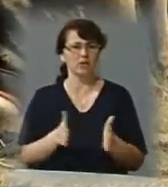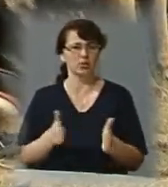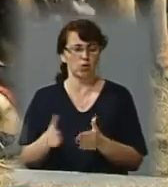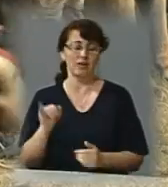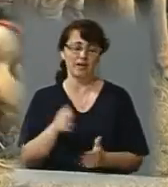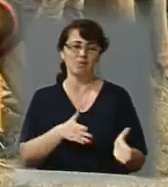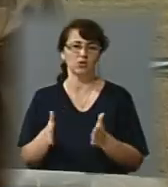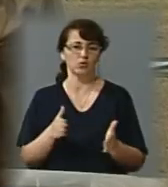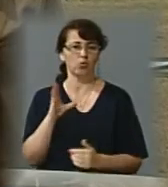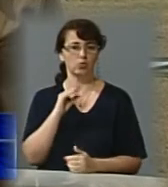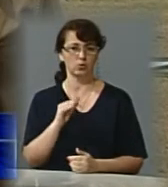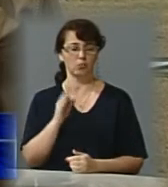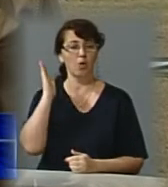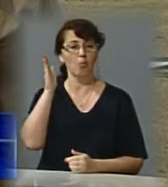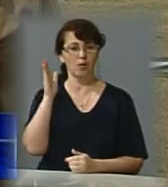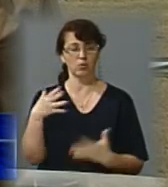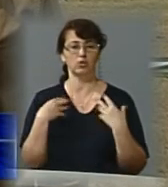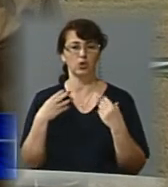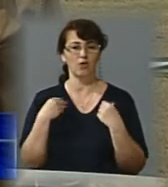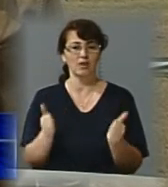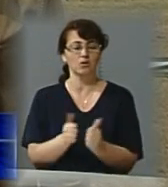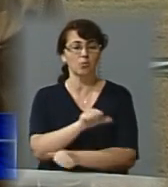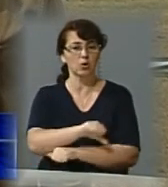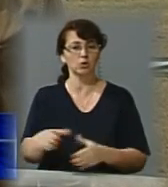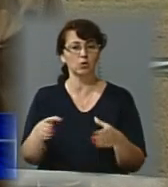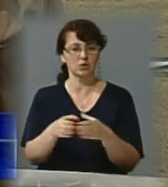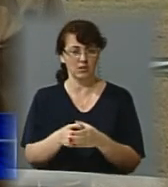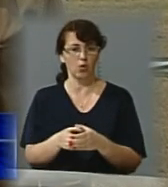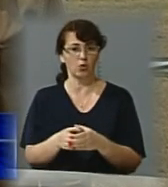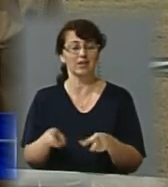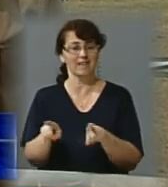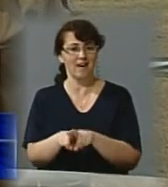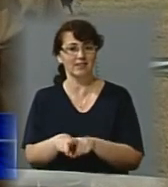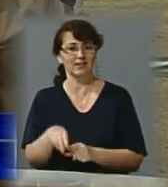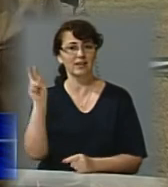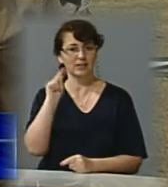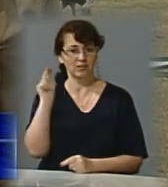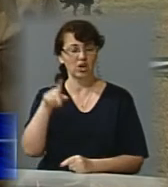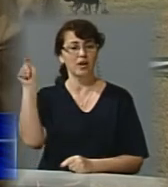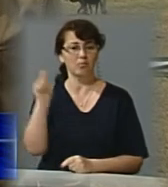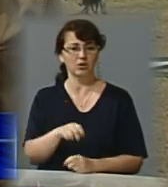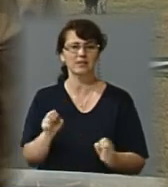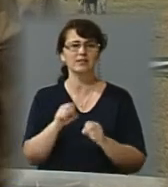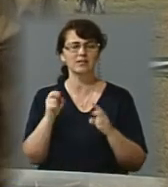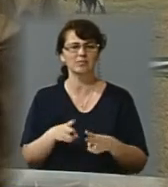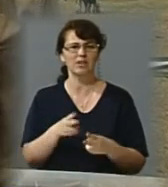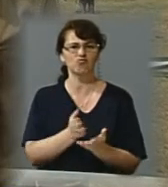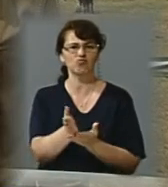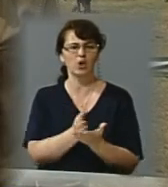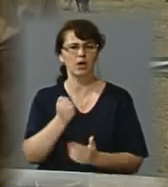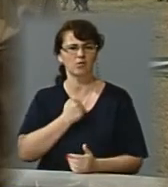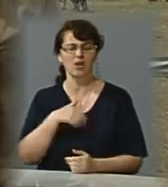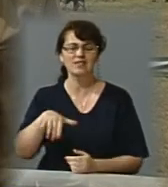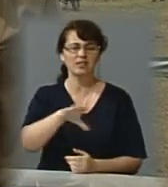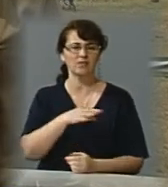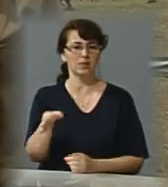службової собаки. У майбутньому до львівського прикордонного загону на кінологічні навчання прибуватимуть спецперезначенці з собаками з усіх